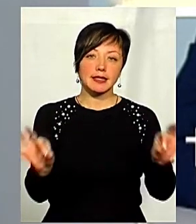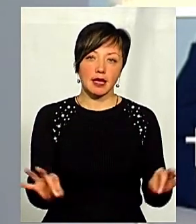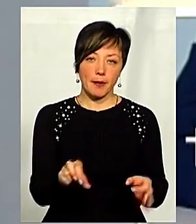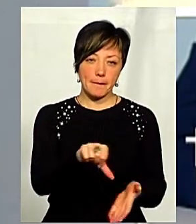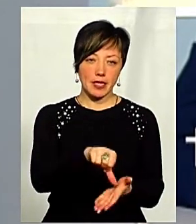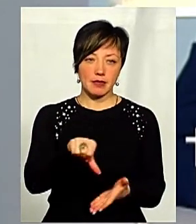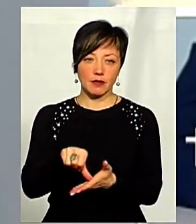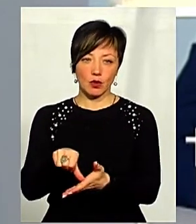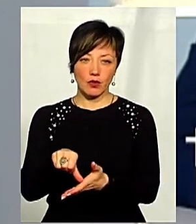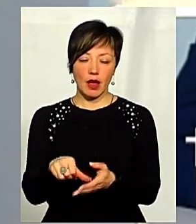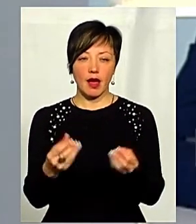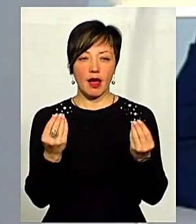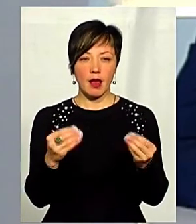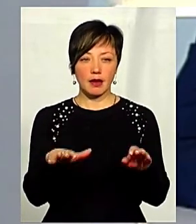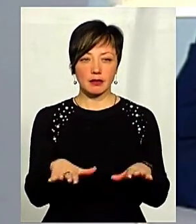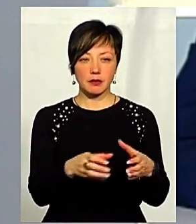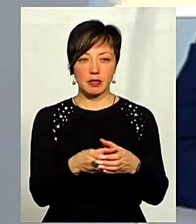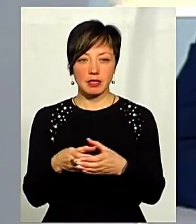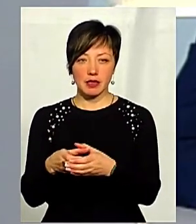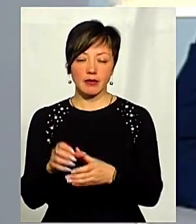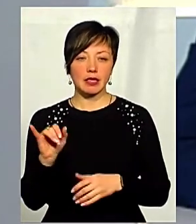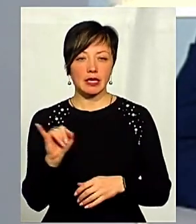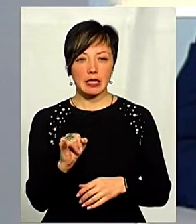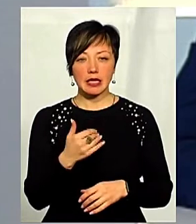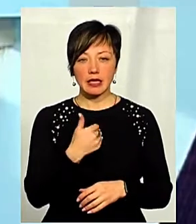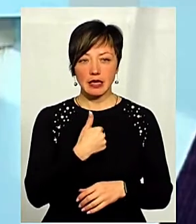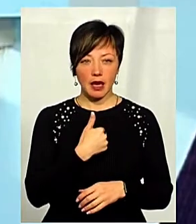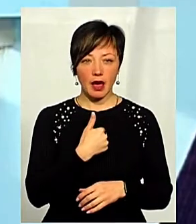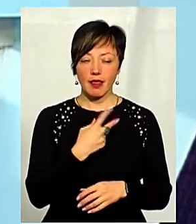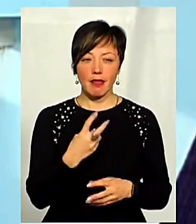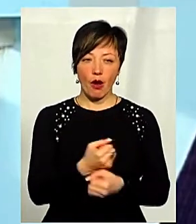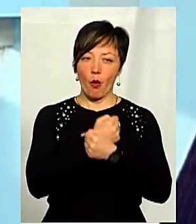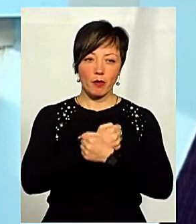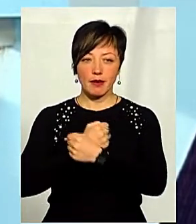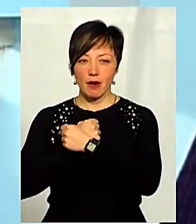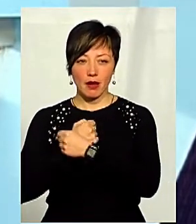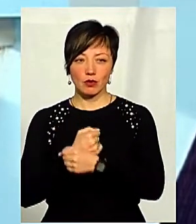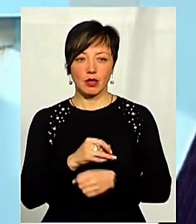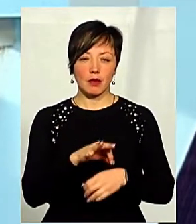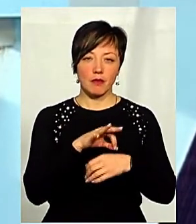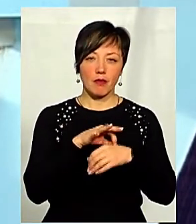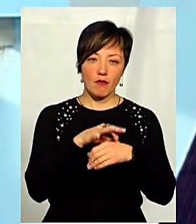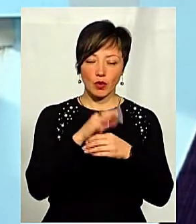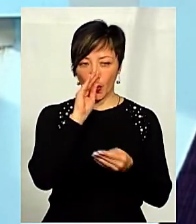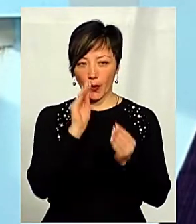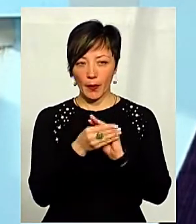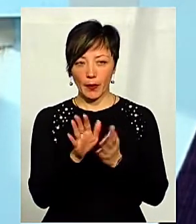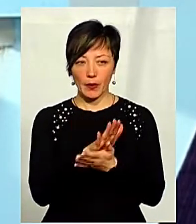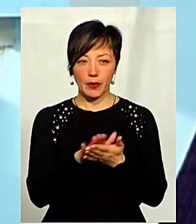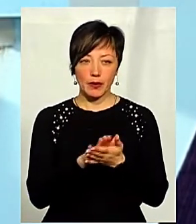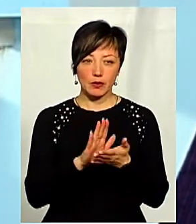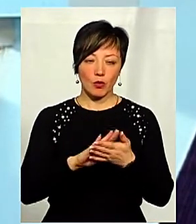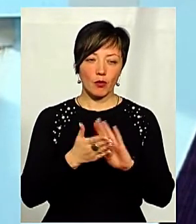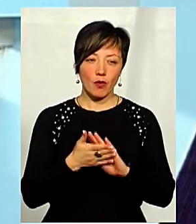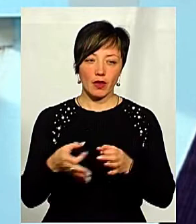як ви сказали, еліт місцевих, і я не обнімаюся з ними і не проваджу якісь там заколісні, сепаратні